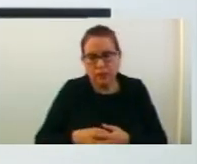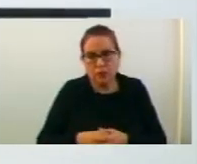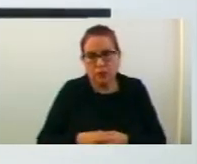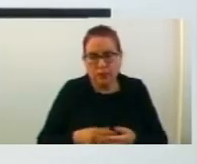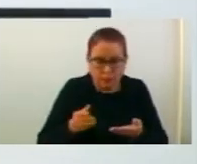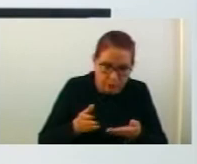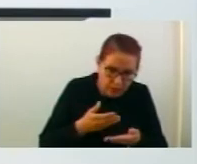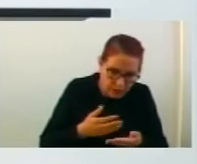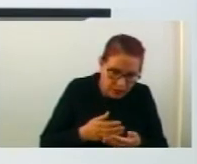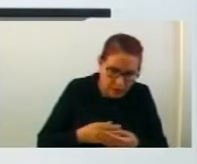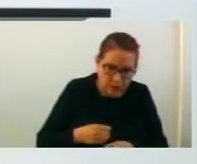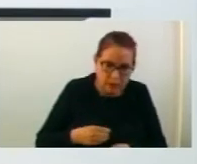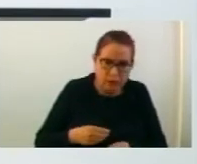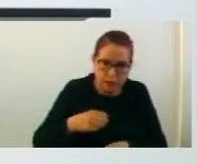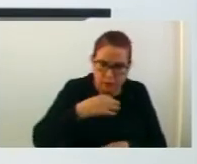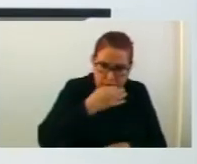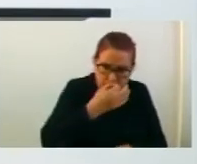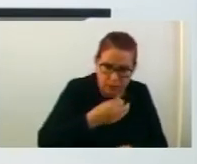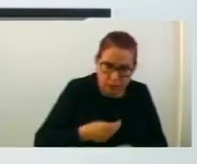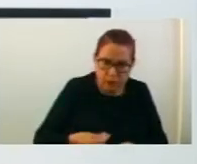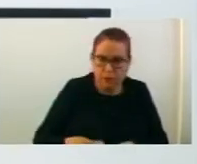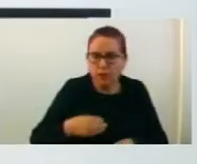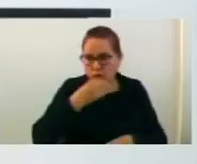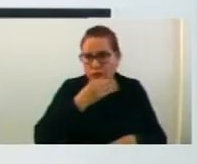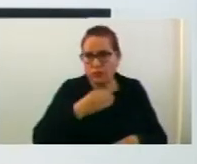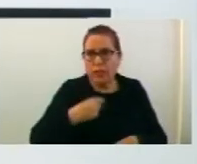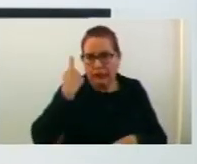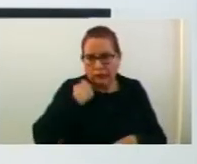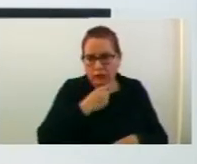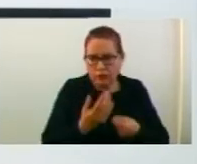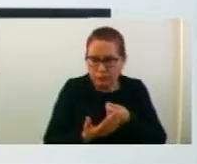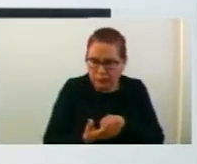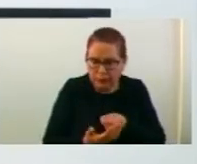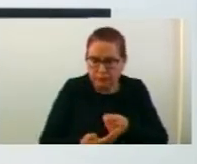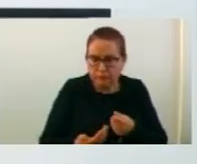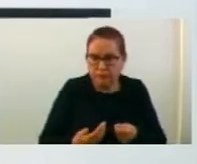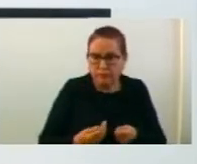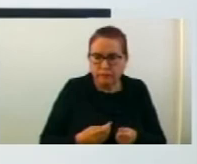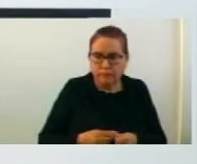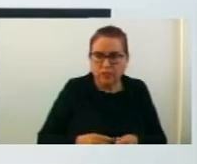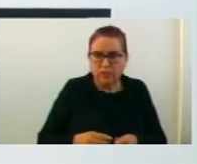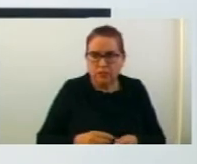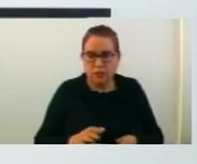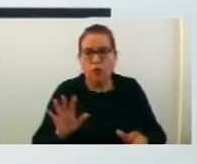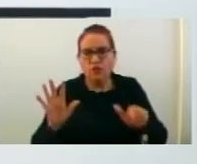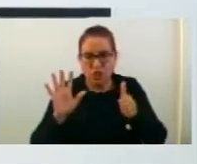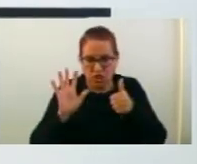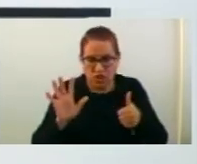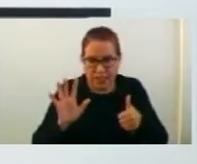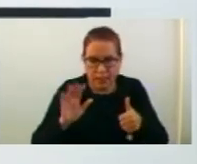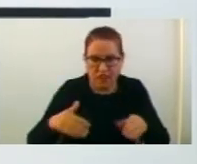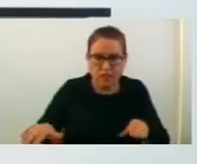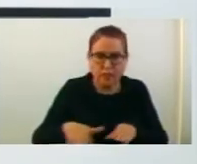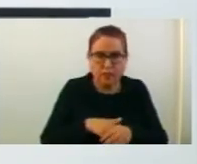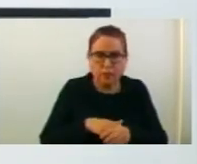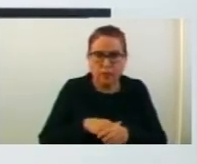библиотеката, а ги набавуваме со наши собствени средства. Значи, дефинитивно, овие шест вработувања